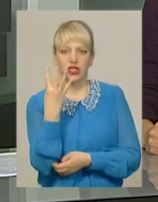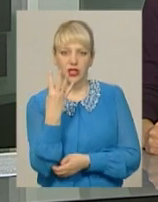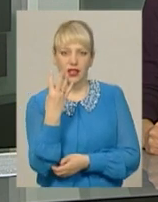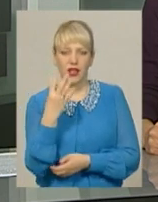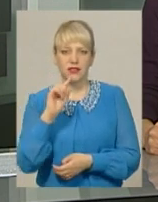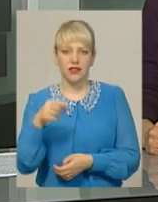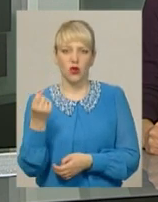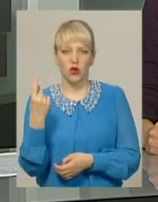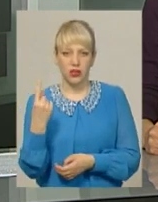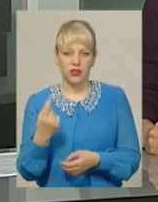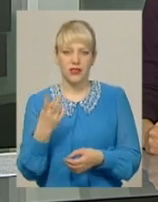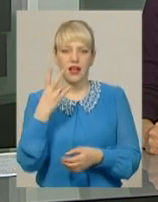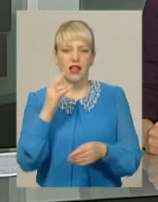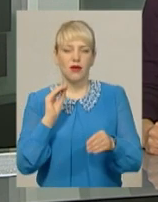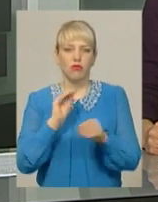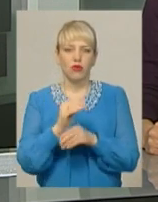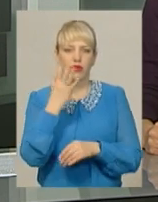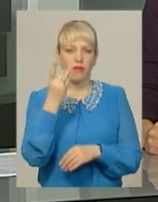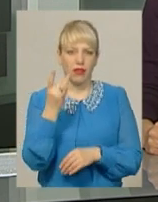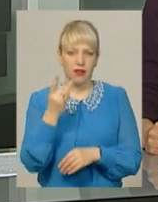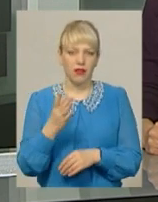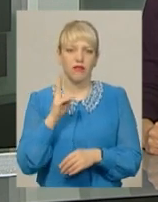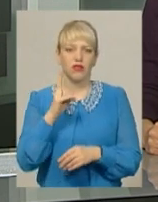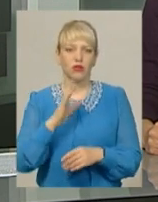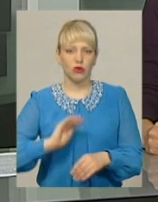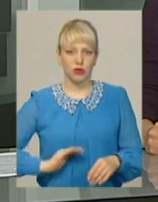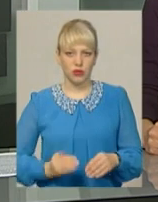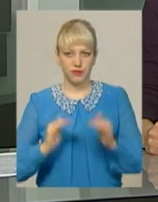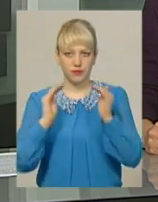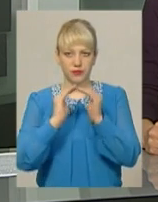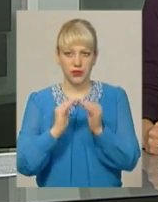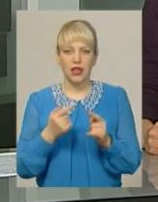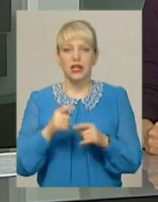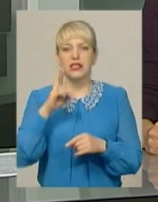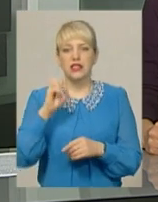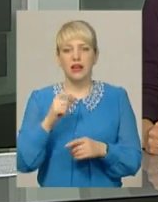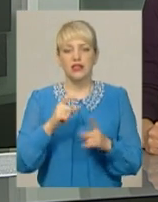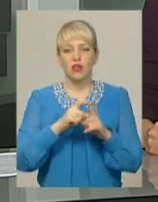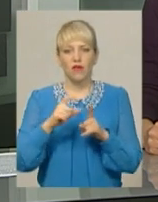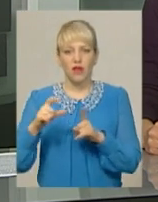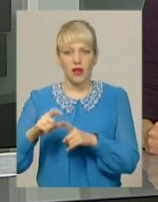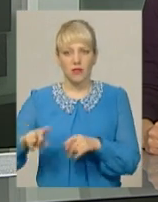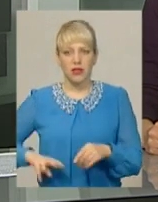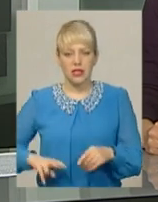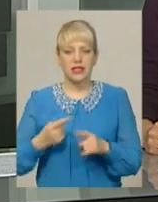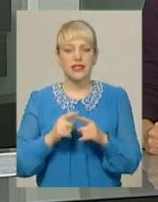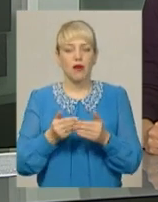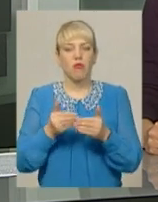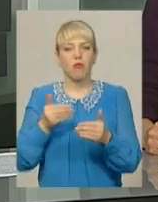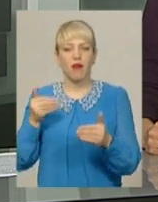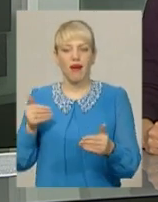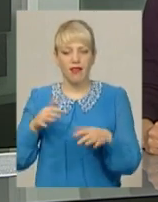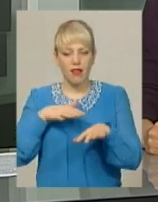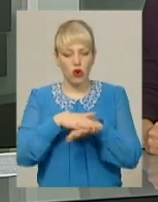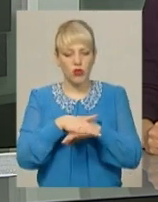Щонайменше на 5 гривень зросте тариф і для жителів приватного сектору. За словами Владислава Кривенчука, ці розрахунки попередні і можуть змінитися.